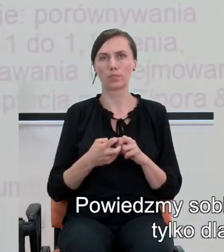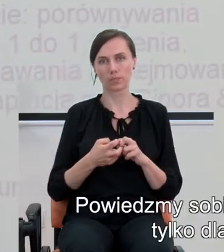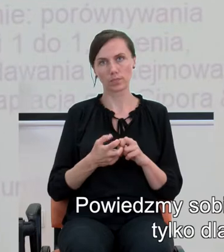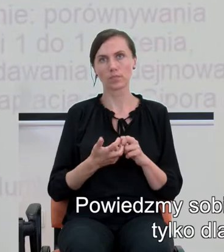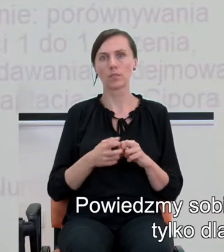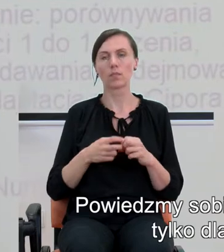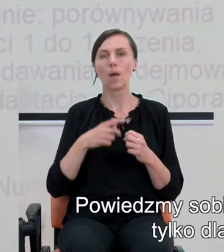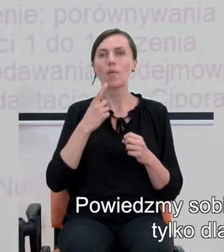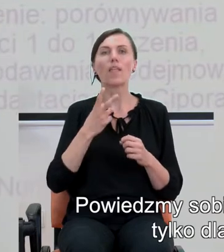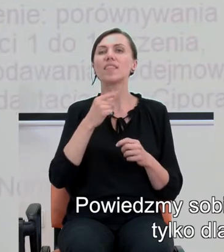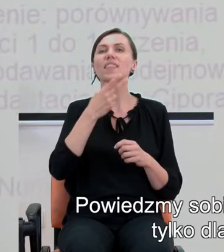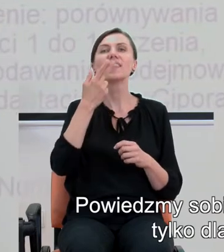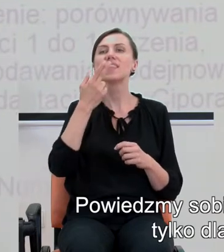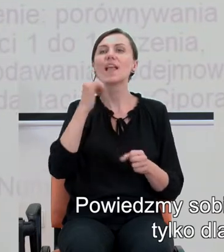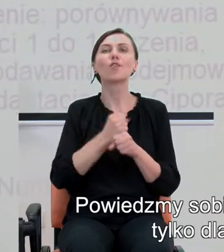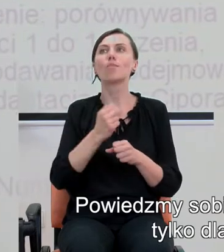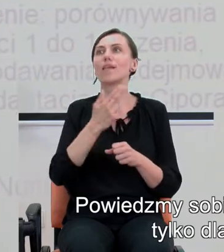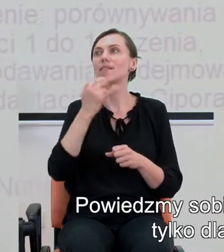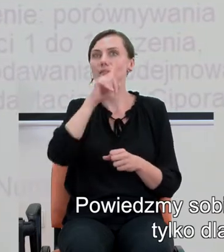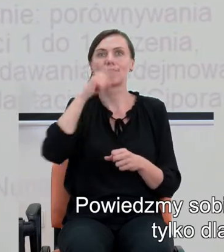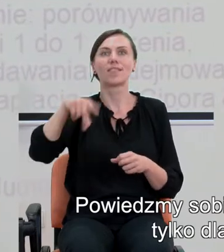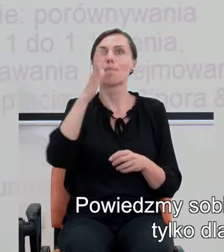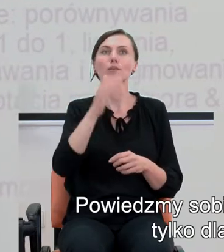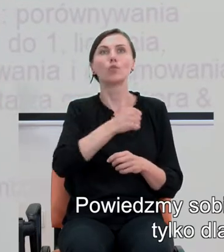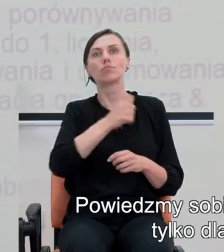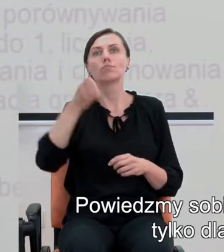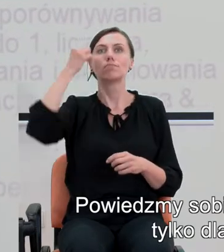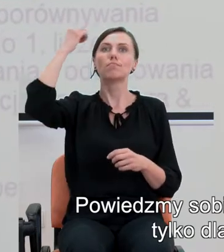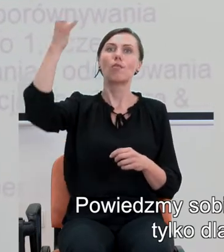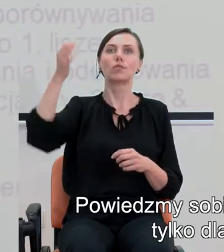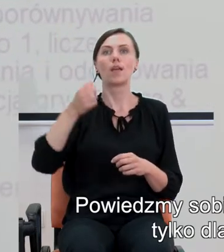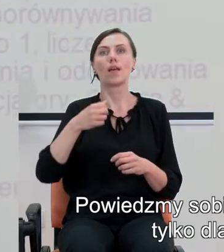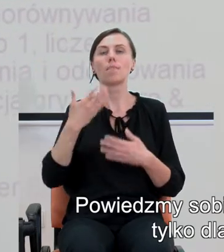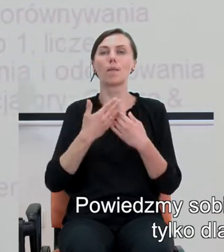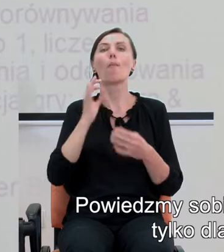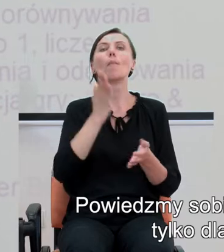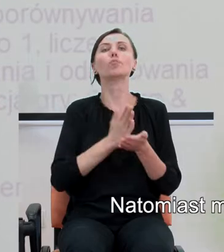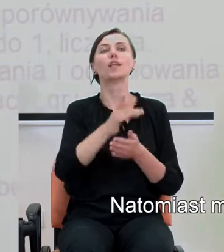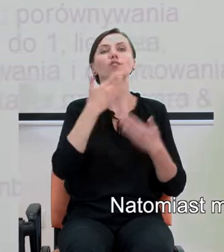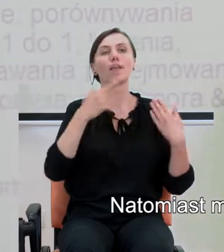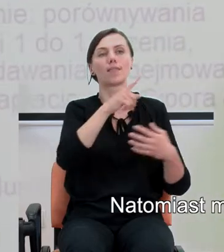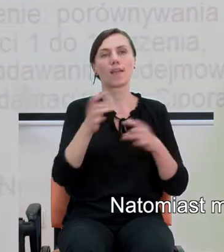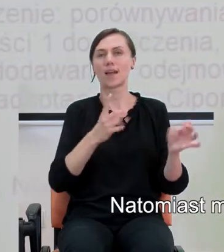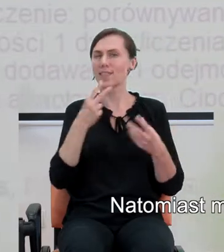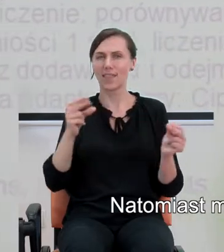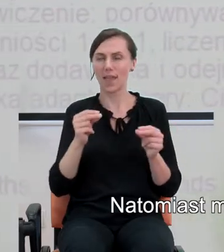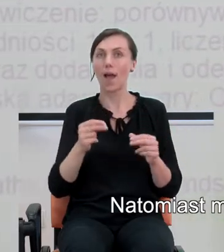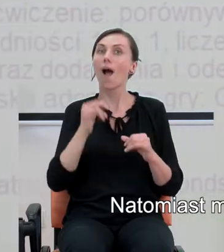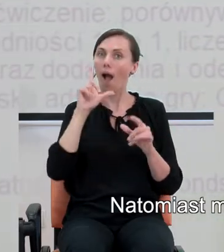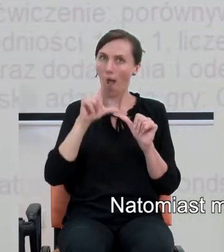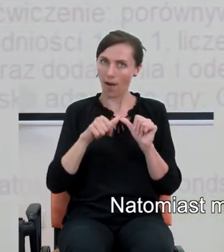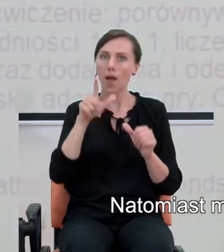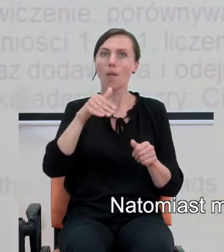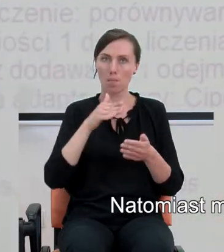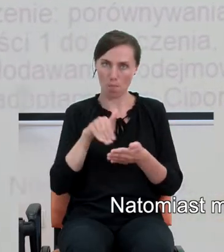powiedzmy sobie, nie zrobi nikt raczej geniusza matematycznego tylko przez to, że będzie dziecko grać w prostą grę, natomiast może to